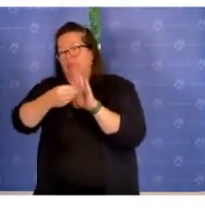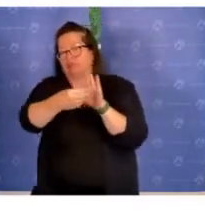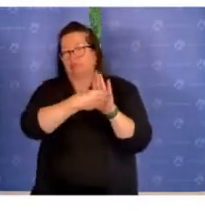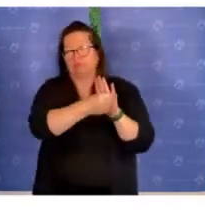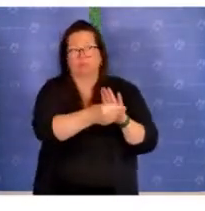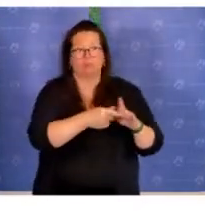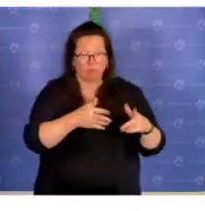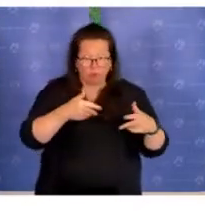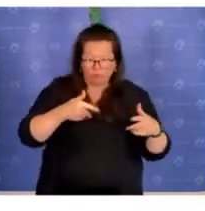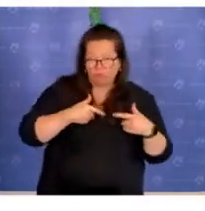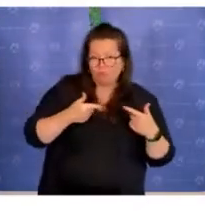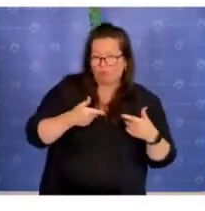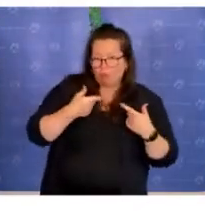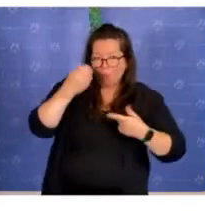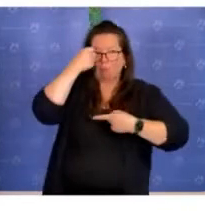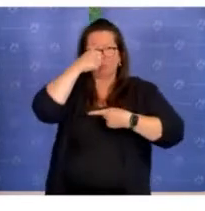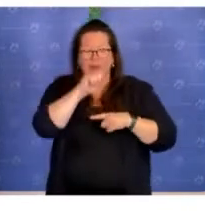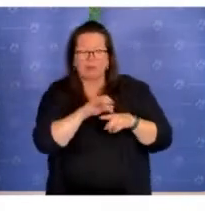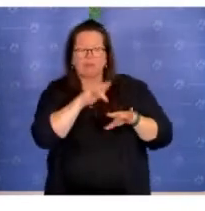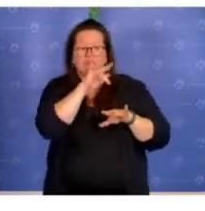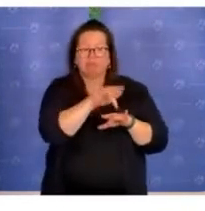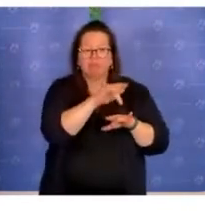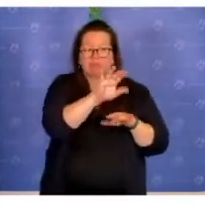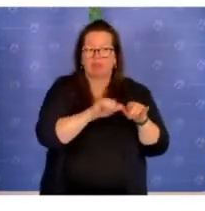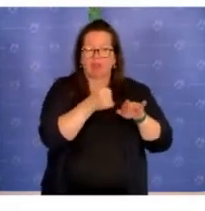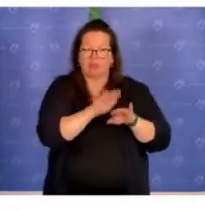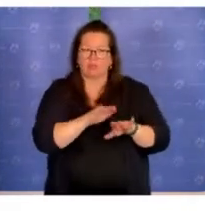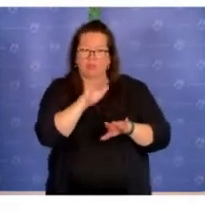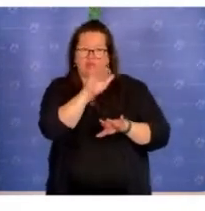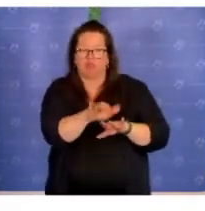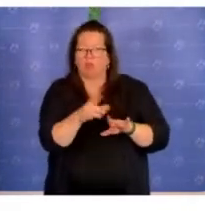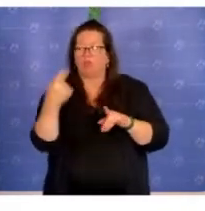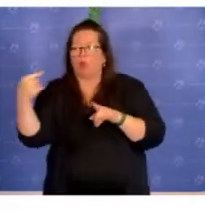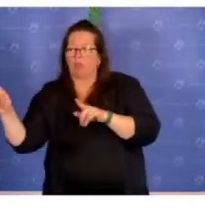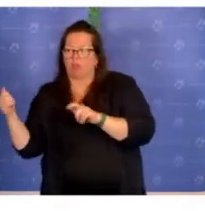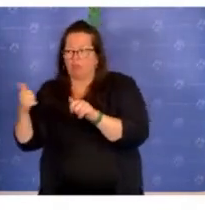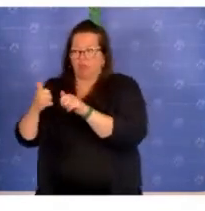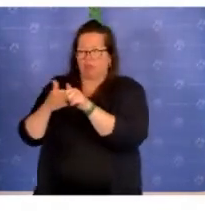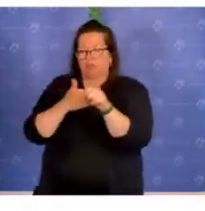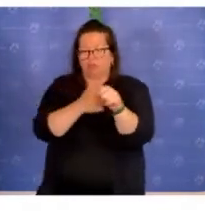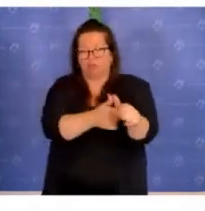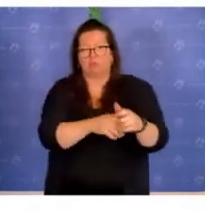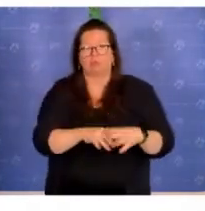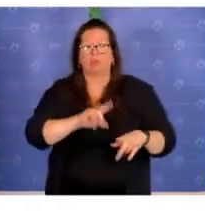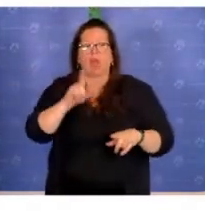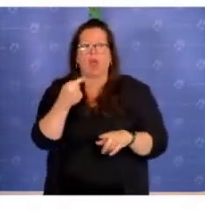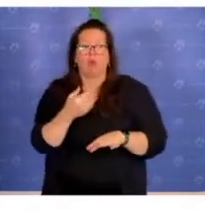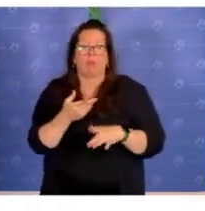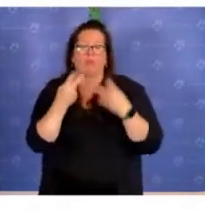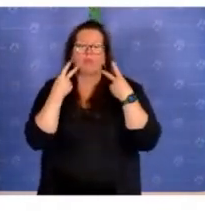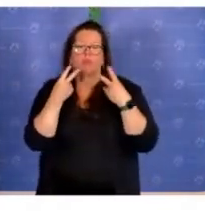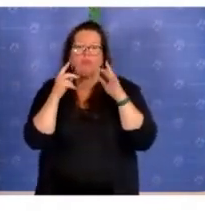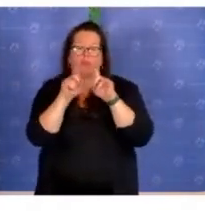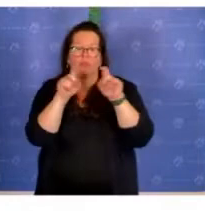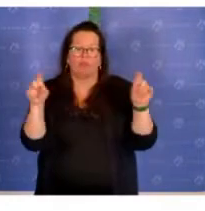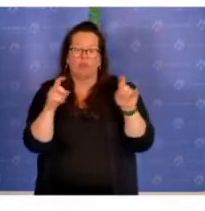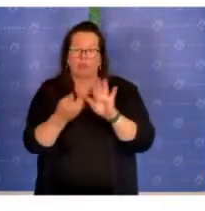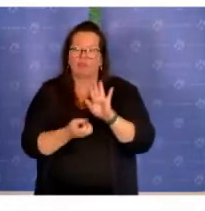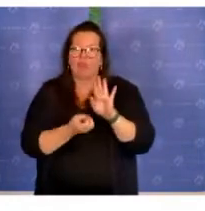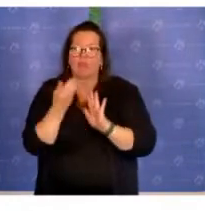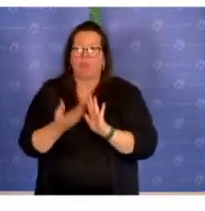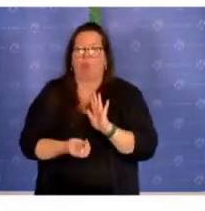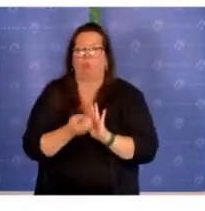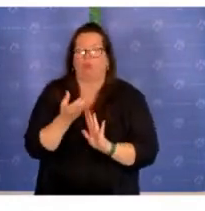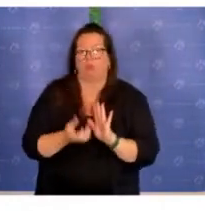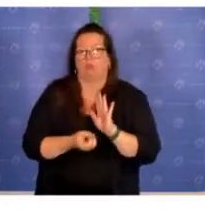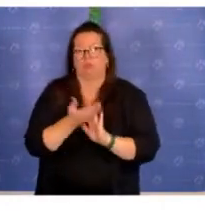mich nicht nur, dass Berlin hier und da einen ersten Schritt macht, dem andere folgen, sondern natürlich vor allen Dingen in der Sache, dass hier Impulse gegeben